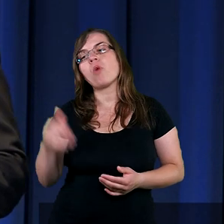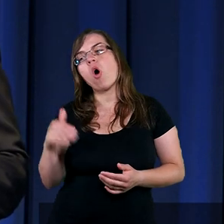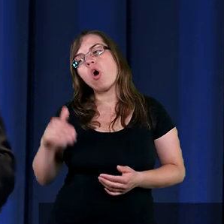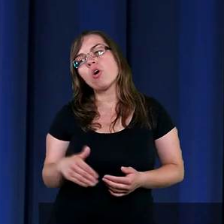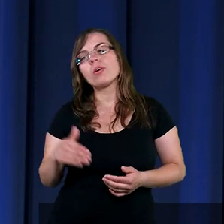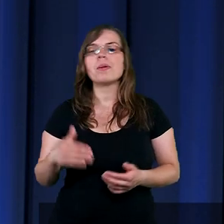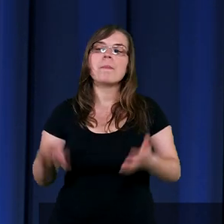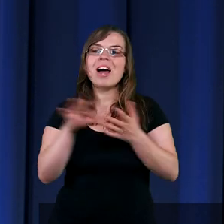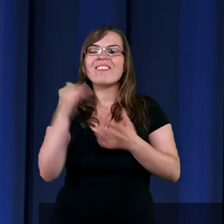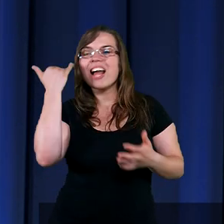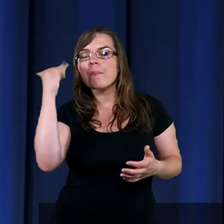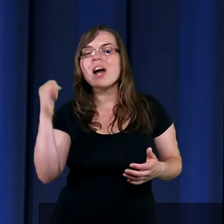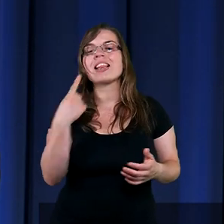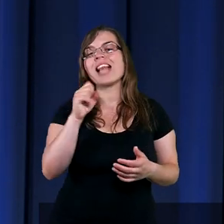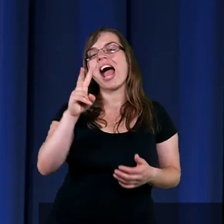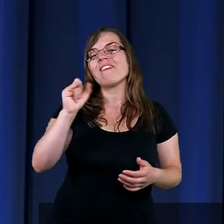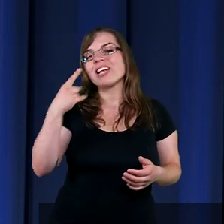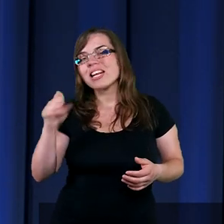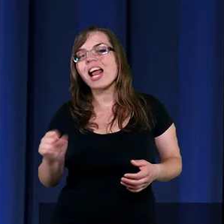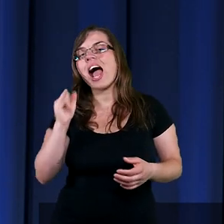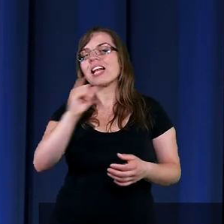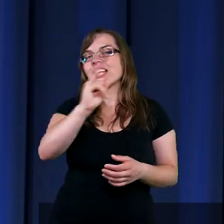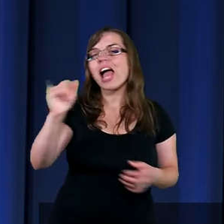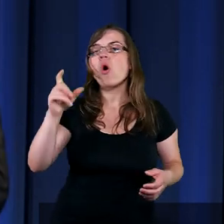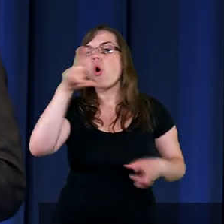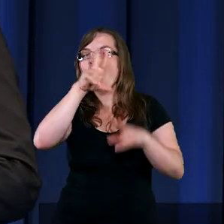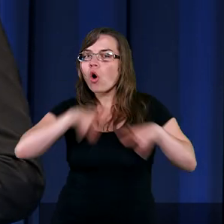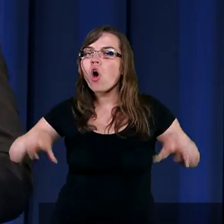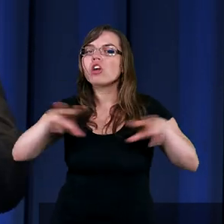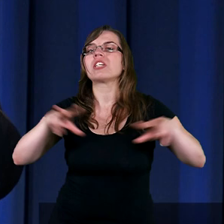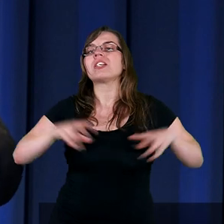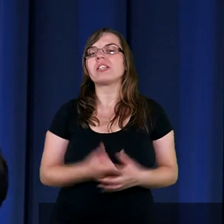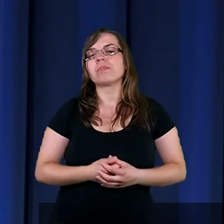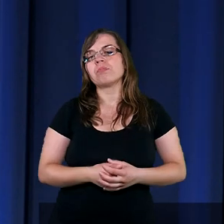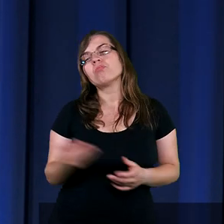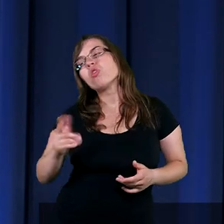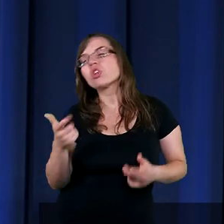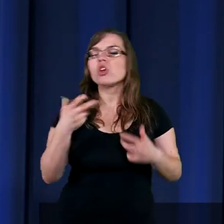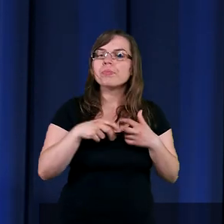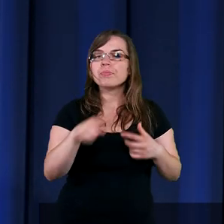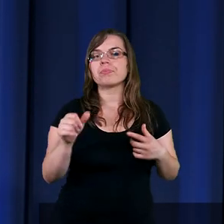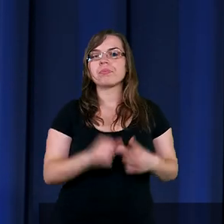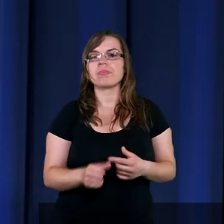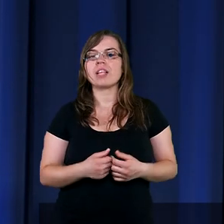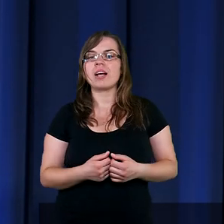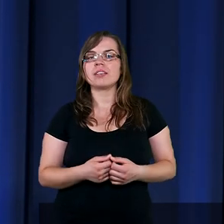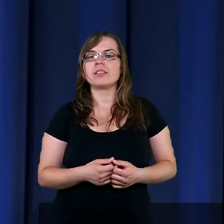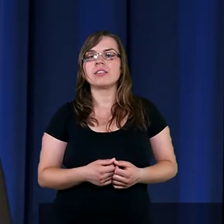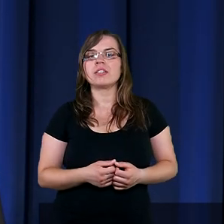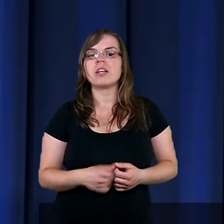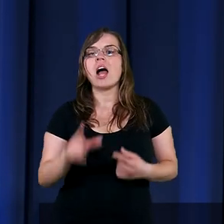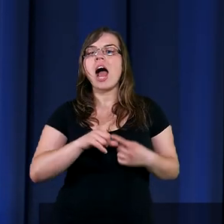pewne błędy Dawida i jego rodziny? Może to są smutne sceny. Bardzo smutne.